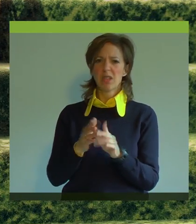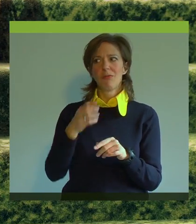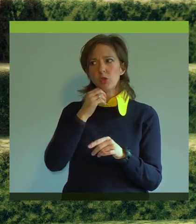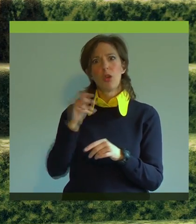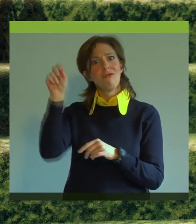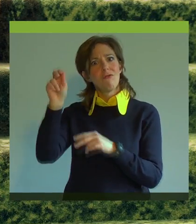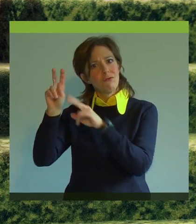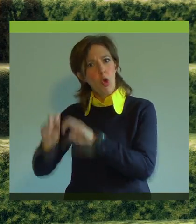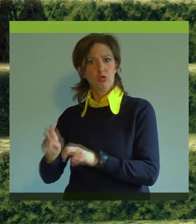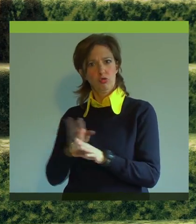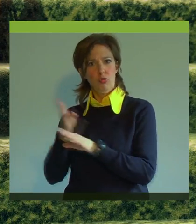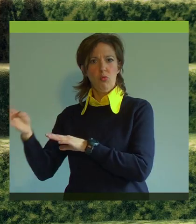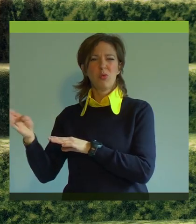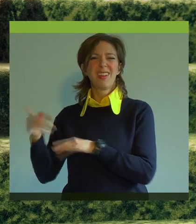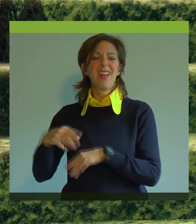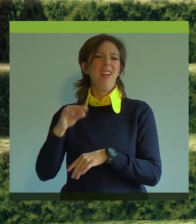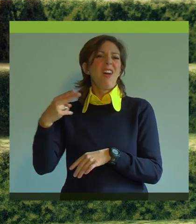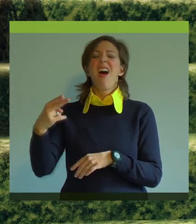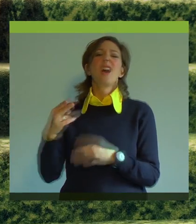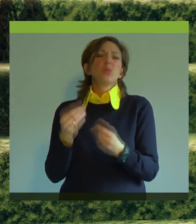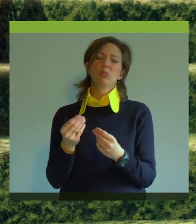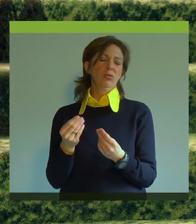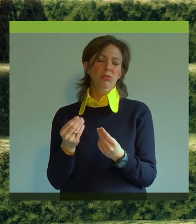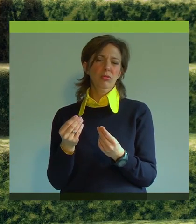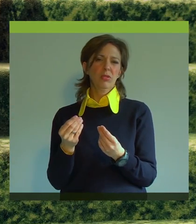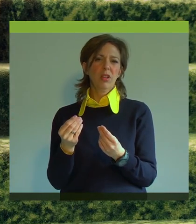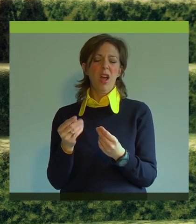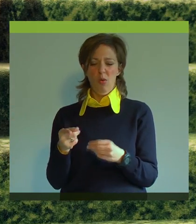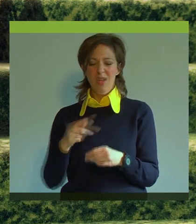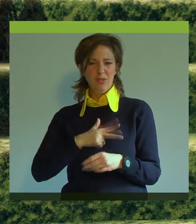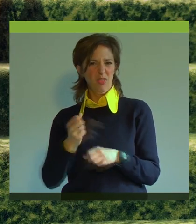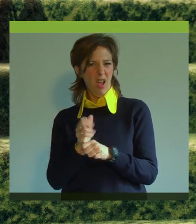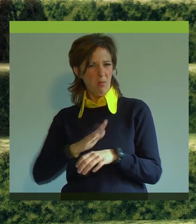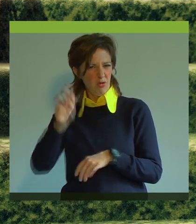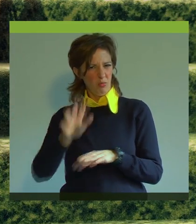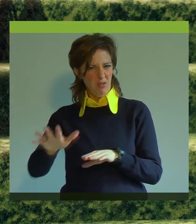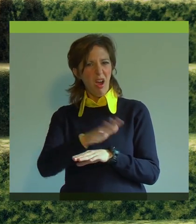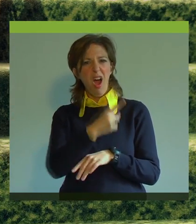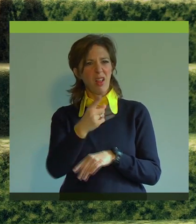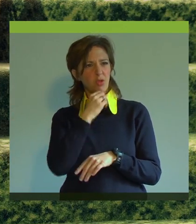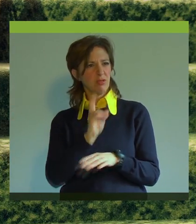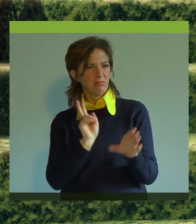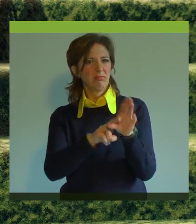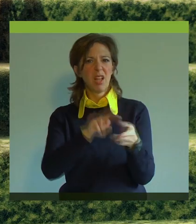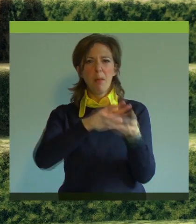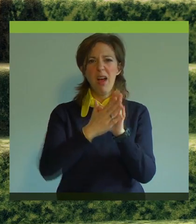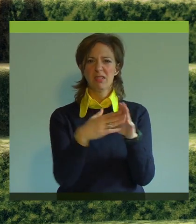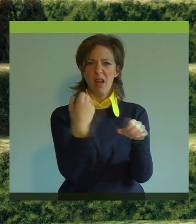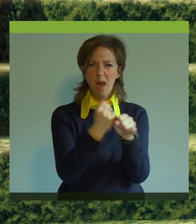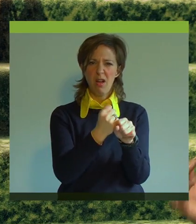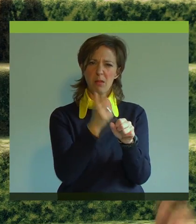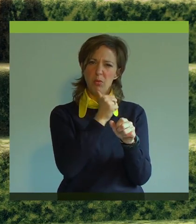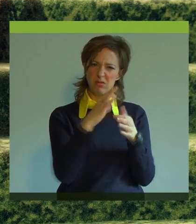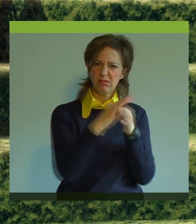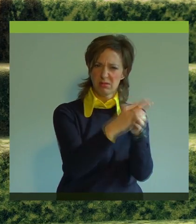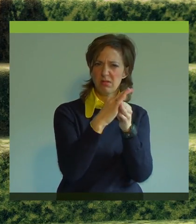Größeres. Ich möchte vielleicht in die Forschung gehen, was einfach auch an der FH nicht so die große Kultur ist. Oder auch in dem Studiengang Soziale Arbeit. Alle arbeiten darauf hin,